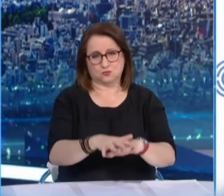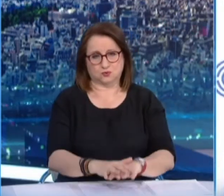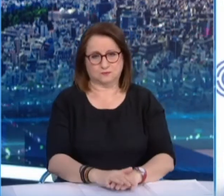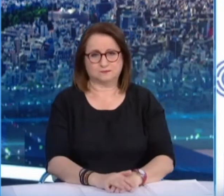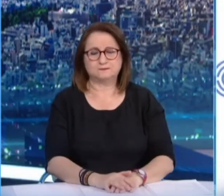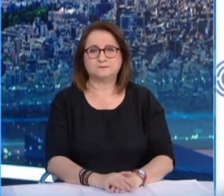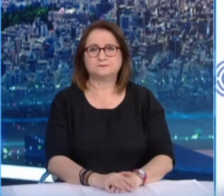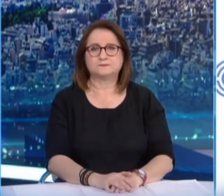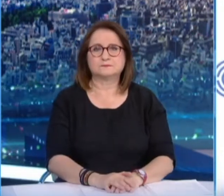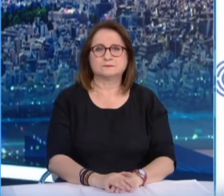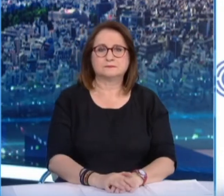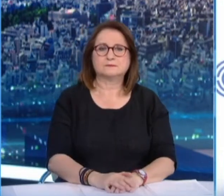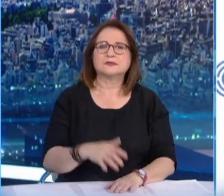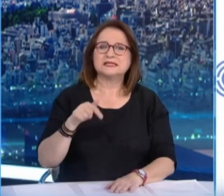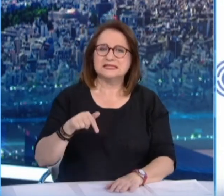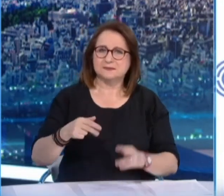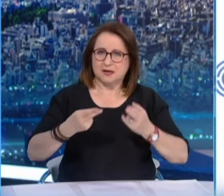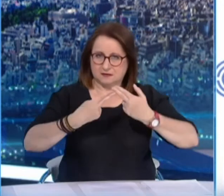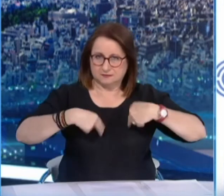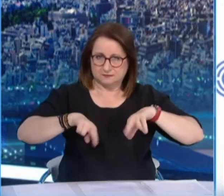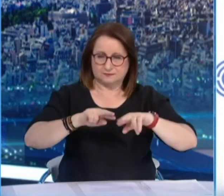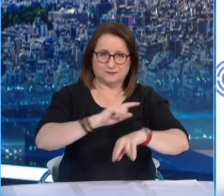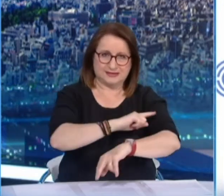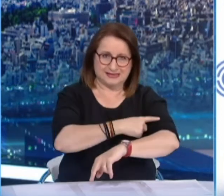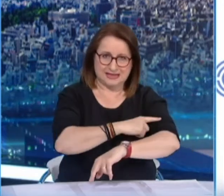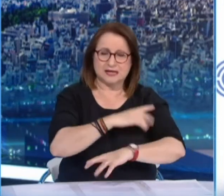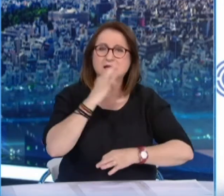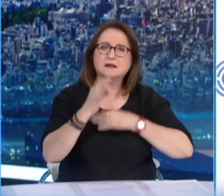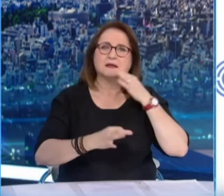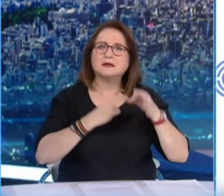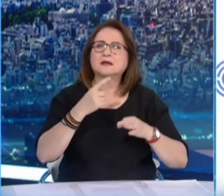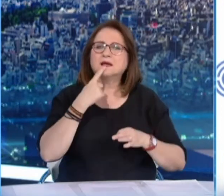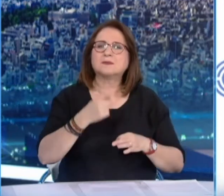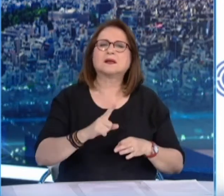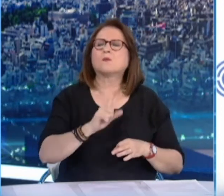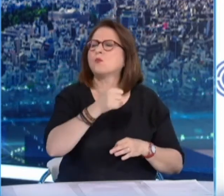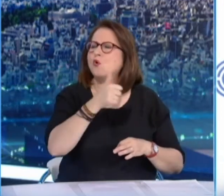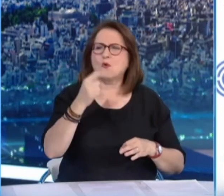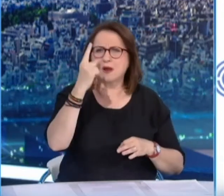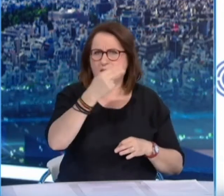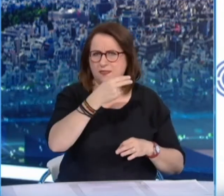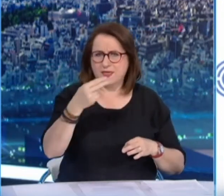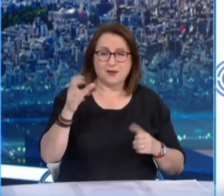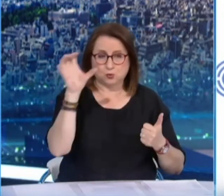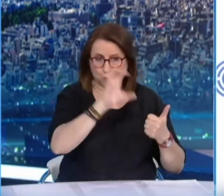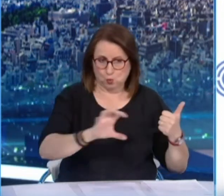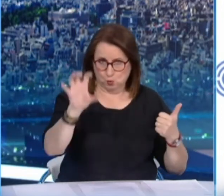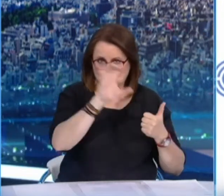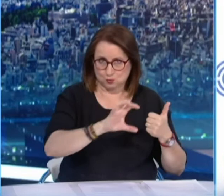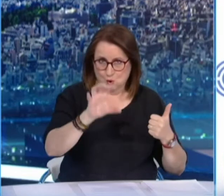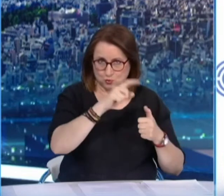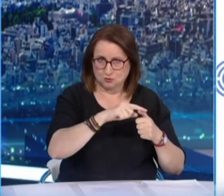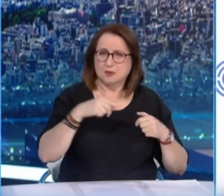Όσον αφορά σημερινή συνεδρία της Επιτροπής των Επιδημιολόγων, η Επιτροπή συνεδρίασε με μόνα θέματα, θέματα του Υπουργείου Τουρισμού και